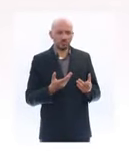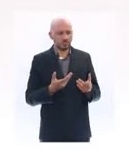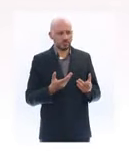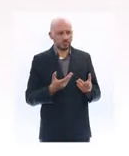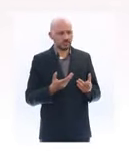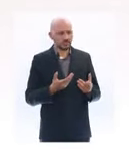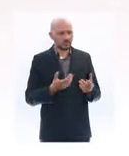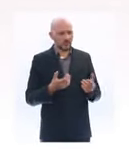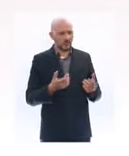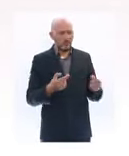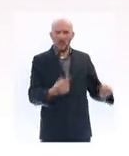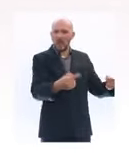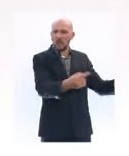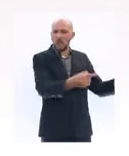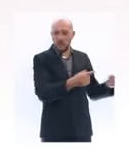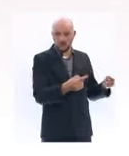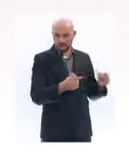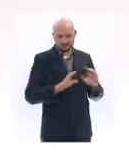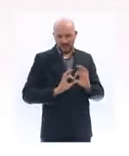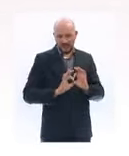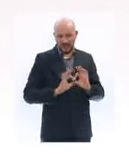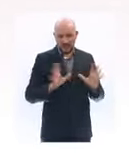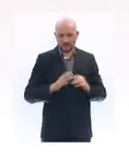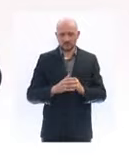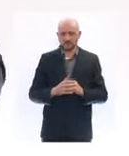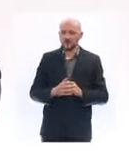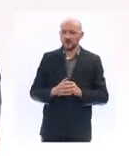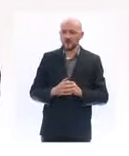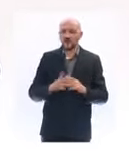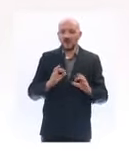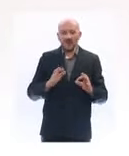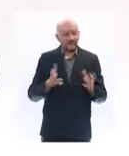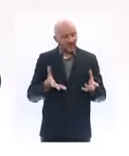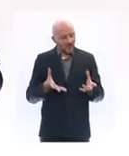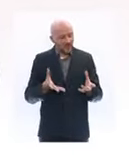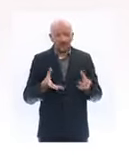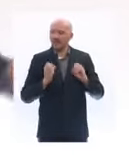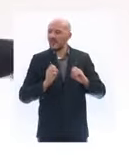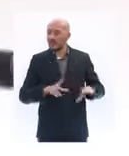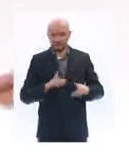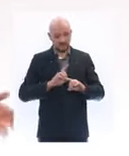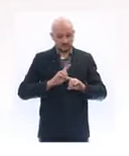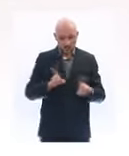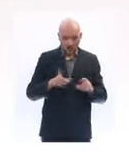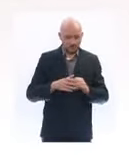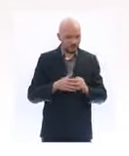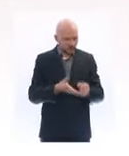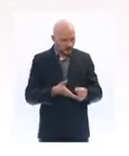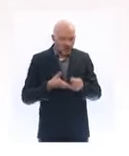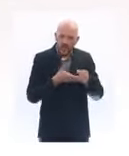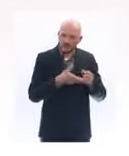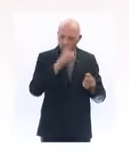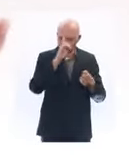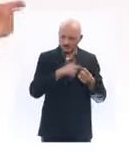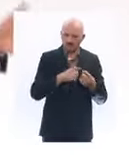pour les accompagner, pour prendre, sur le terrain social, sur le terrain économique, sur le terrain sanitaire, bien sûr, et